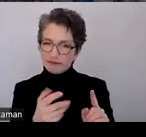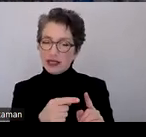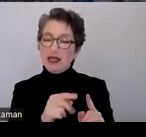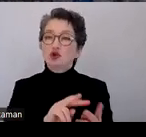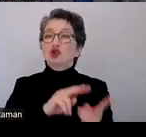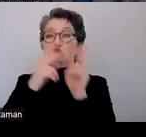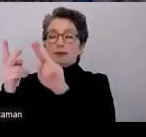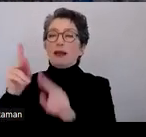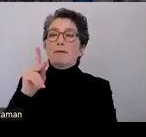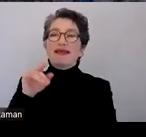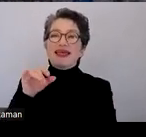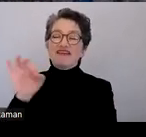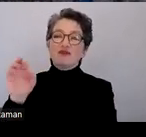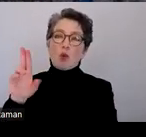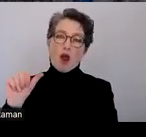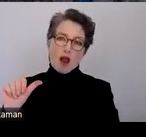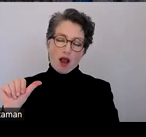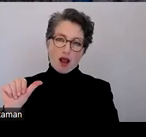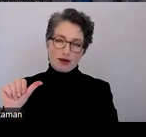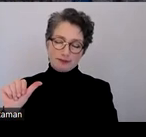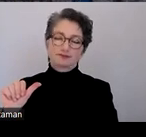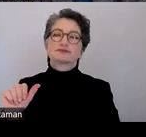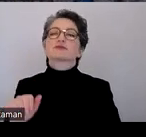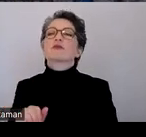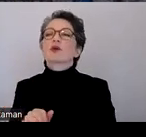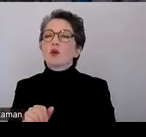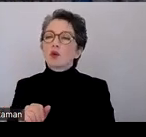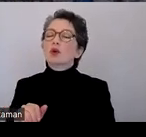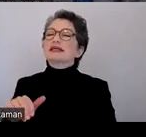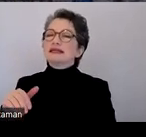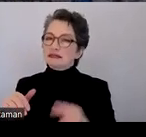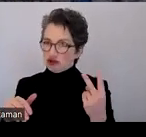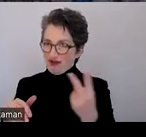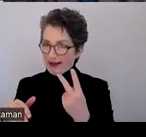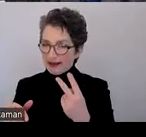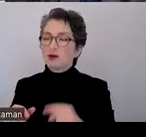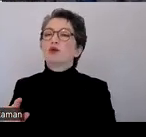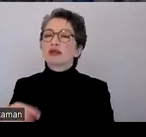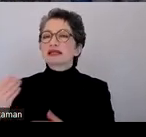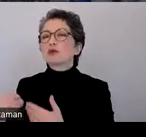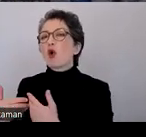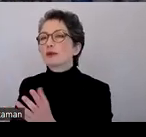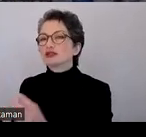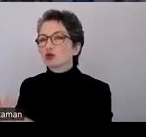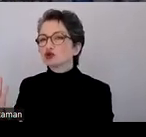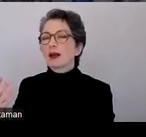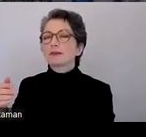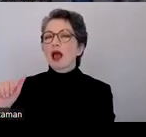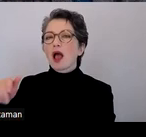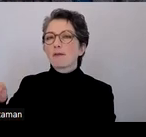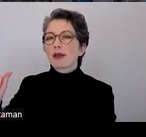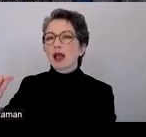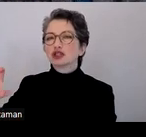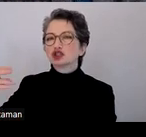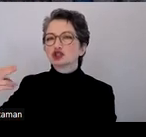zu entwickeln. Und es gibt so ein bisschen was auch im Open Source Bereich, zum Beispiel dieses Apache FOP, das man